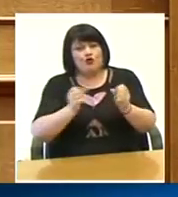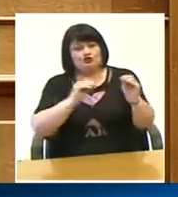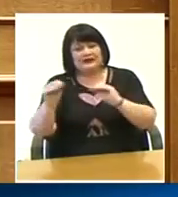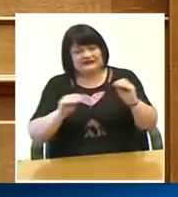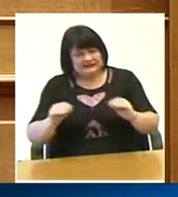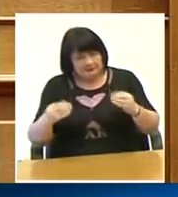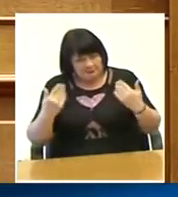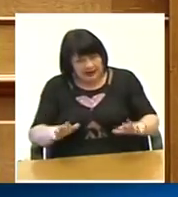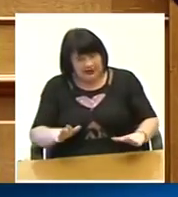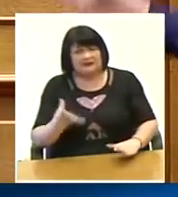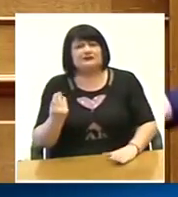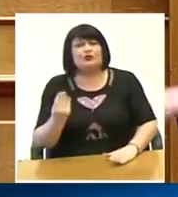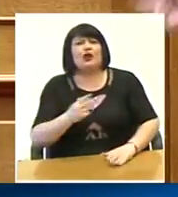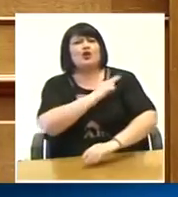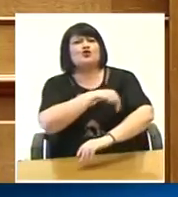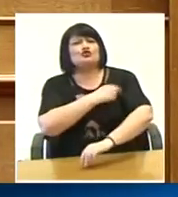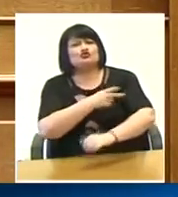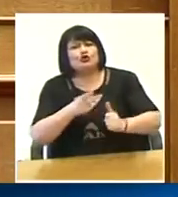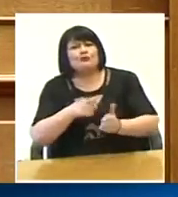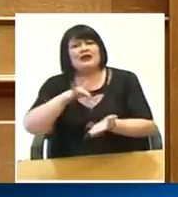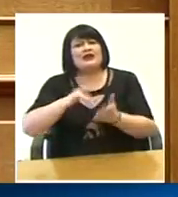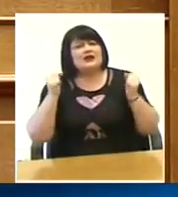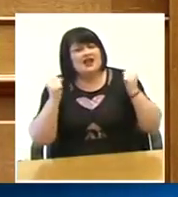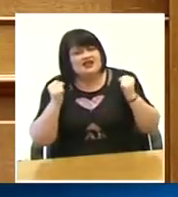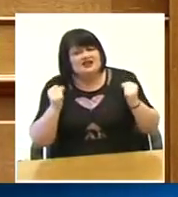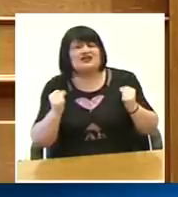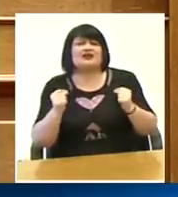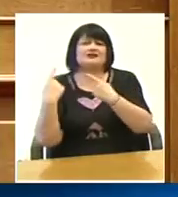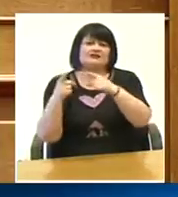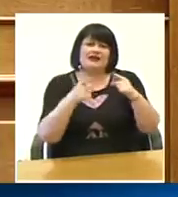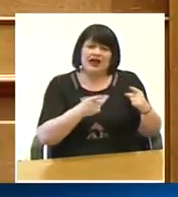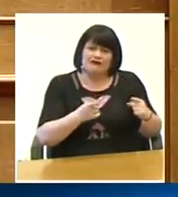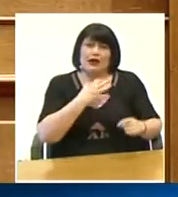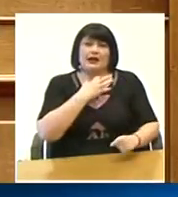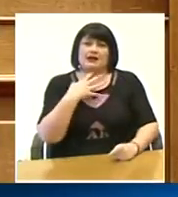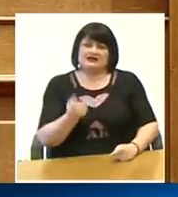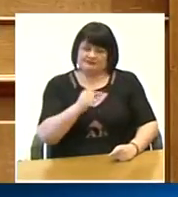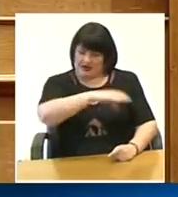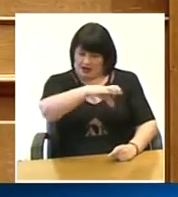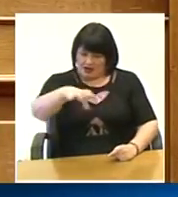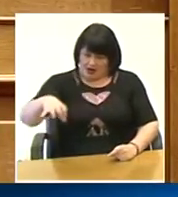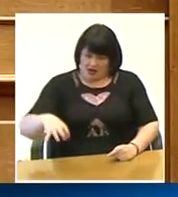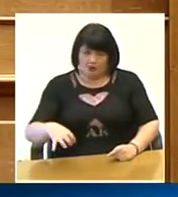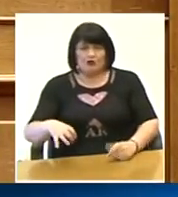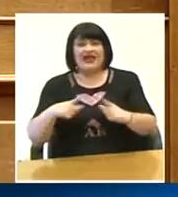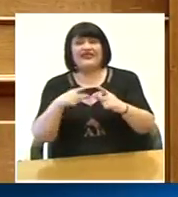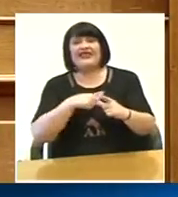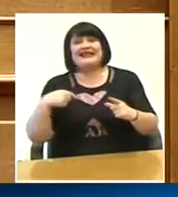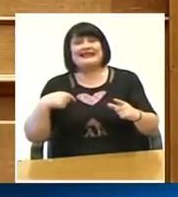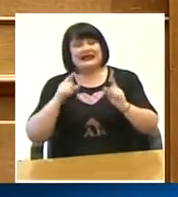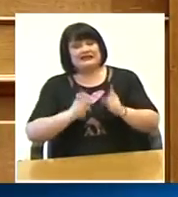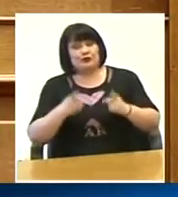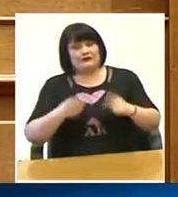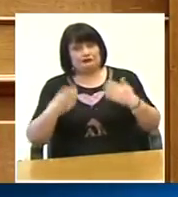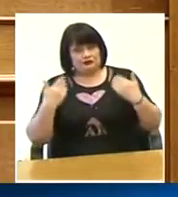γίνει σε πολλά από νοσοκομεία, σε κέντρα υγείας ή ανάποδα που υπάρχουν ανάγκες και που έχουν γίνει με αποφάσεις των διοικητών και οι οποίες